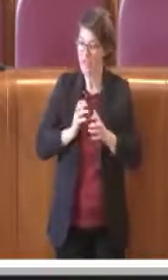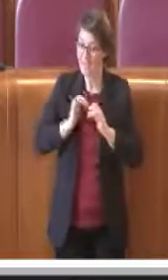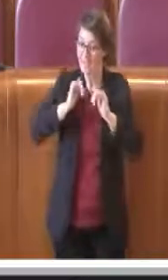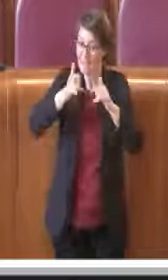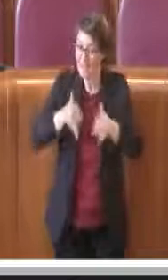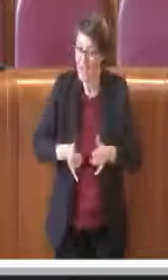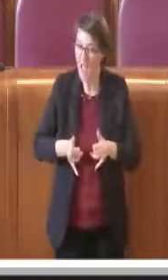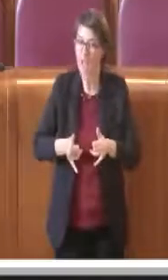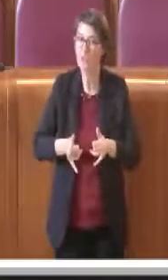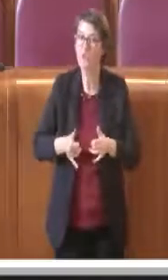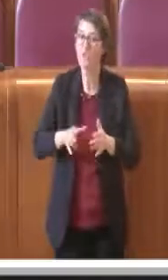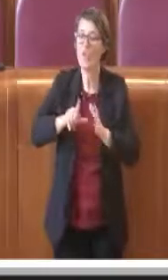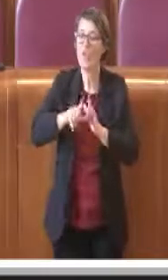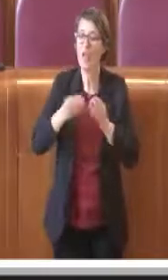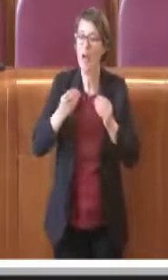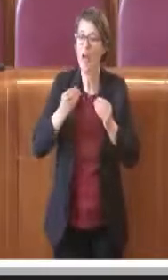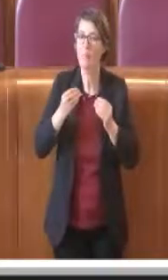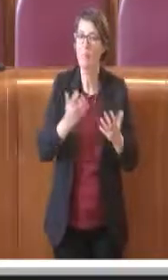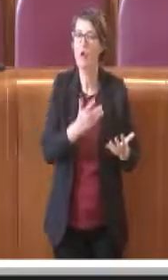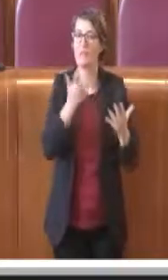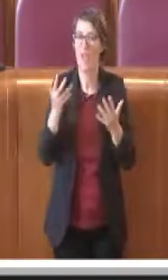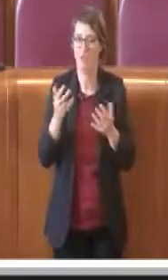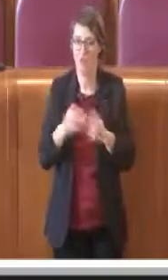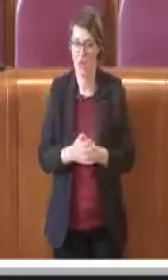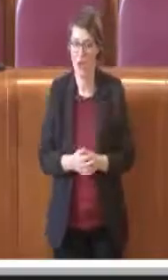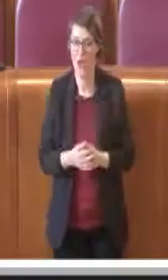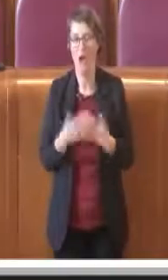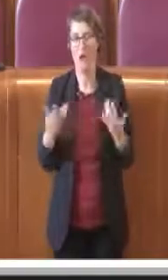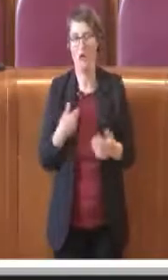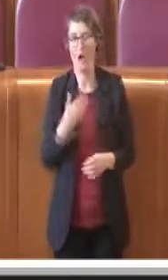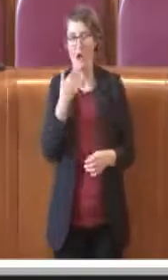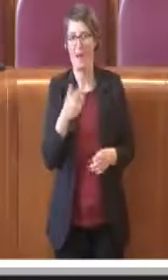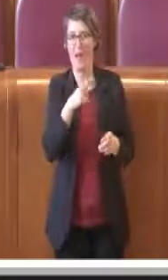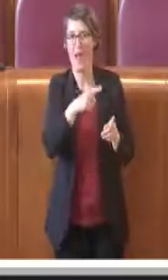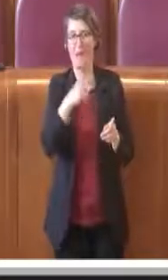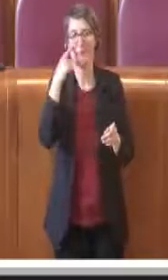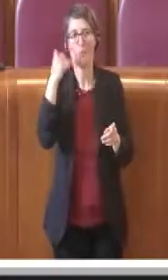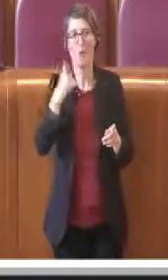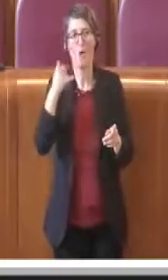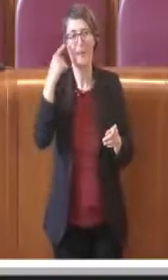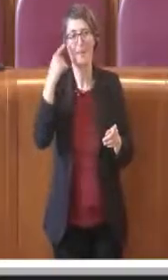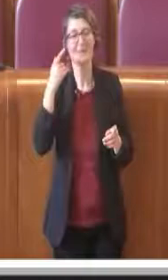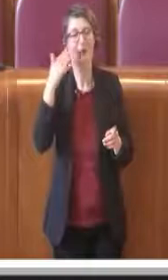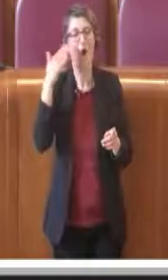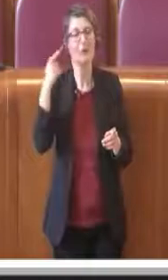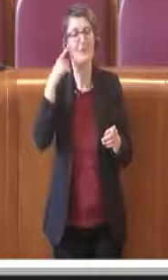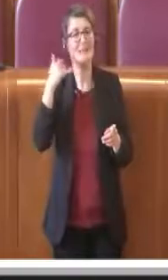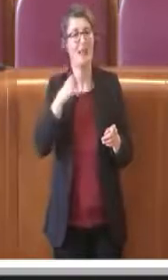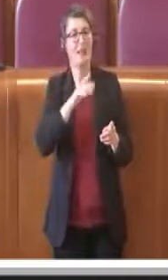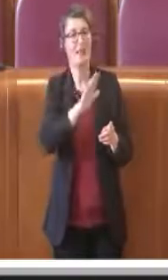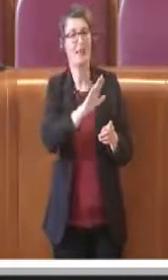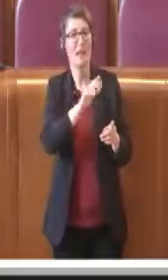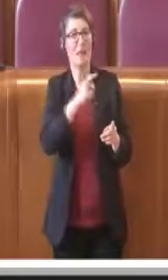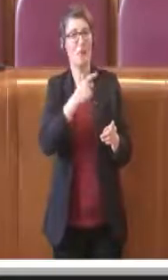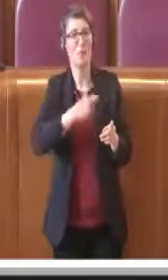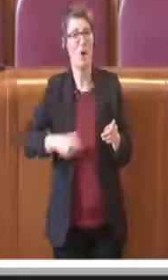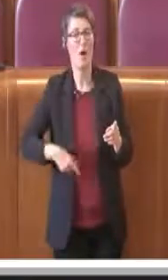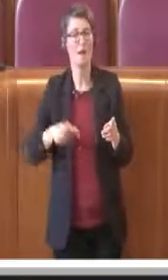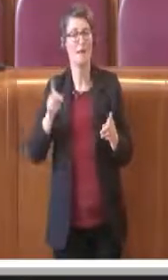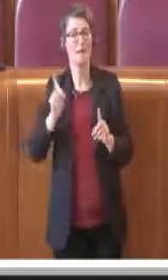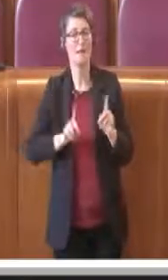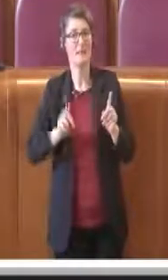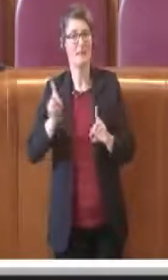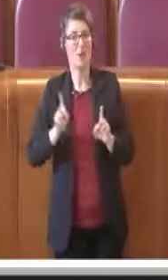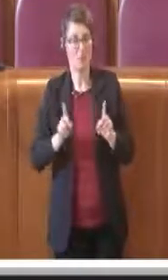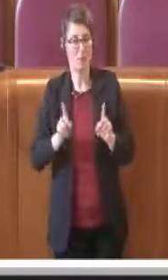ringrazio il sindaco Milano per l'onestà intellettuale con cui ha data questa risposta. In questi cinque anni abbiamo messo le basi